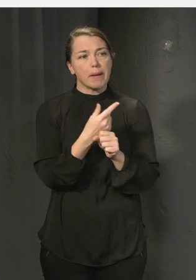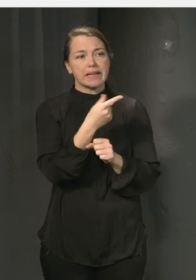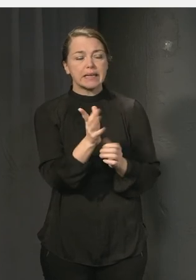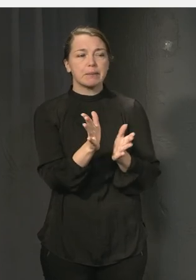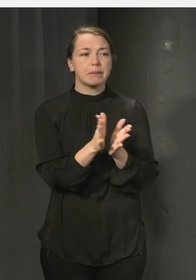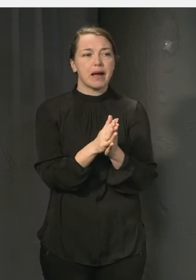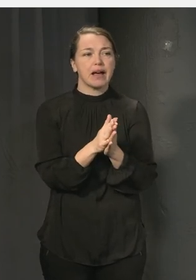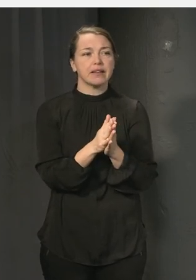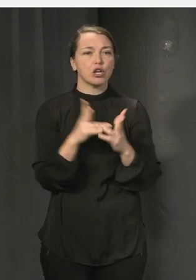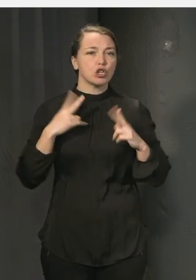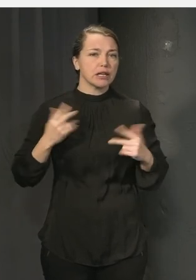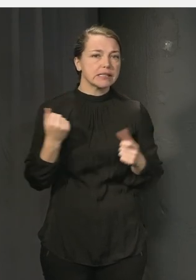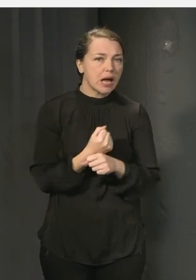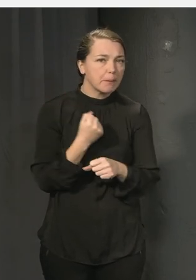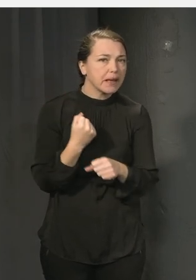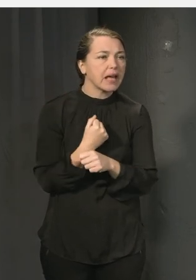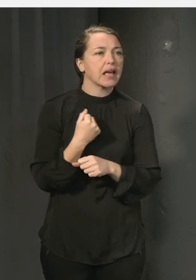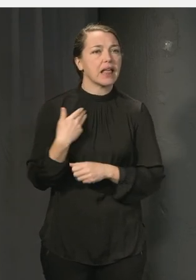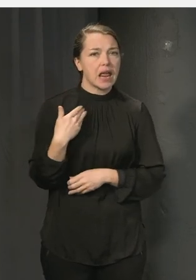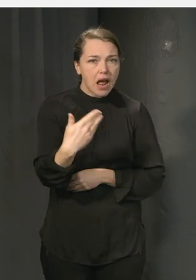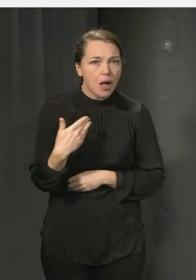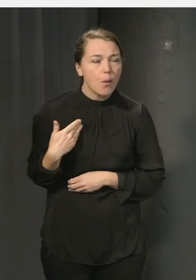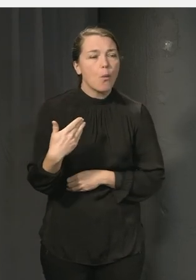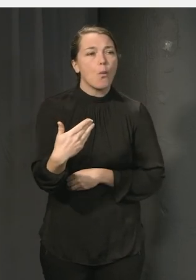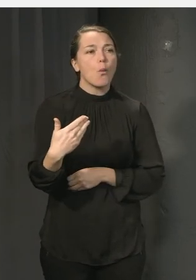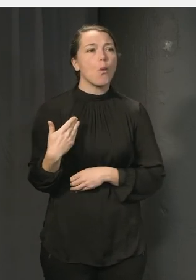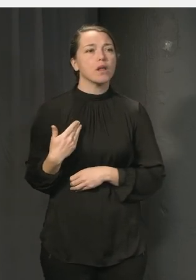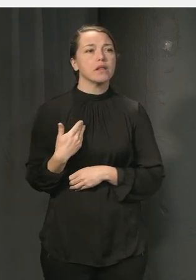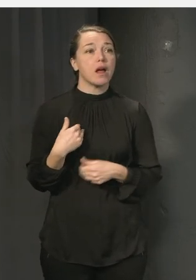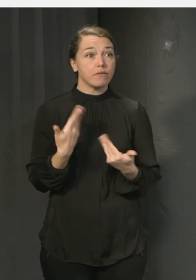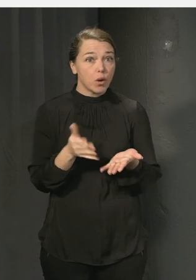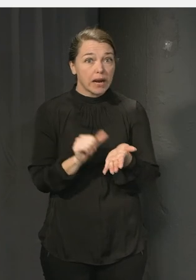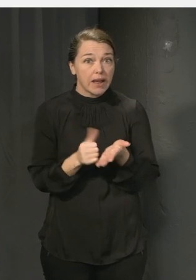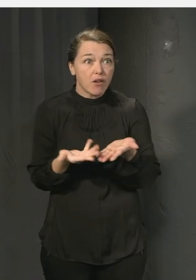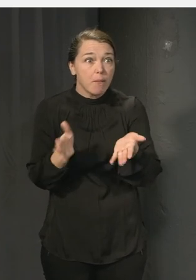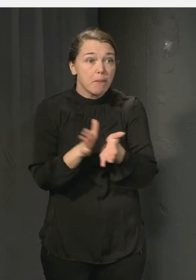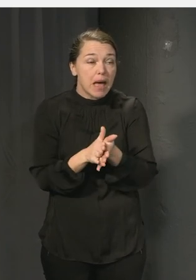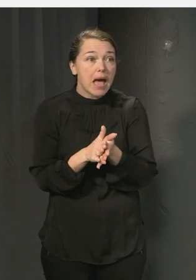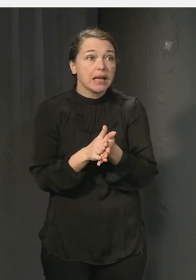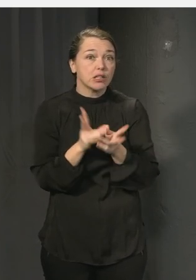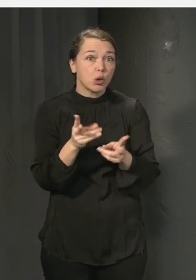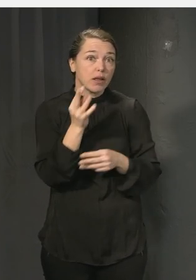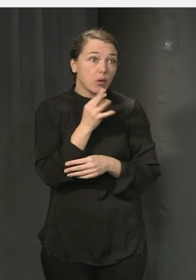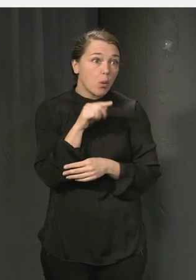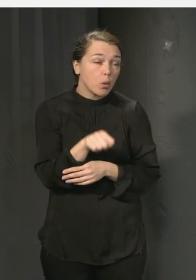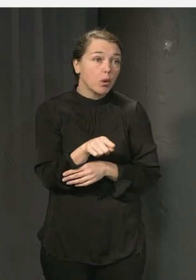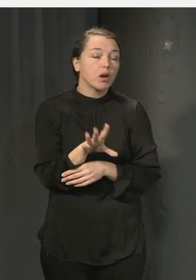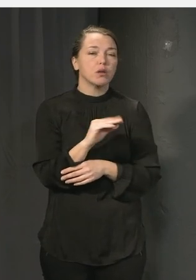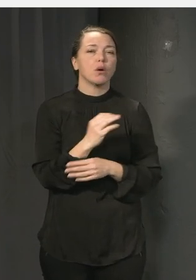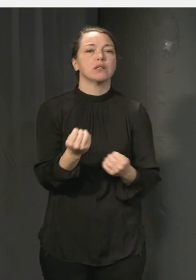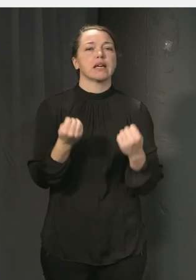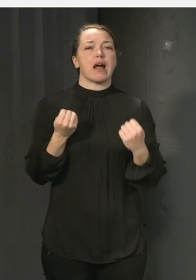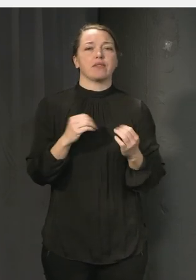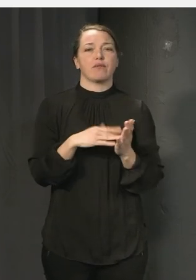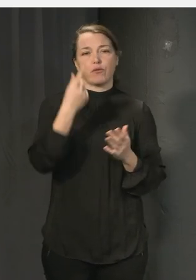relationer trygghetsarbete och att involvera barn och unga i det för det skulle nog kunna bli en kraft till att få upp de frågorna för en